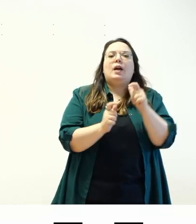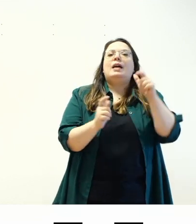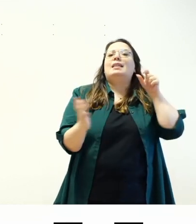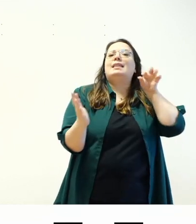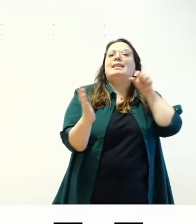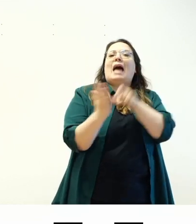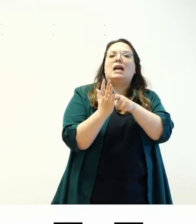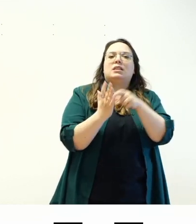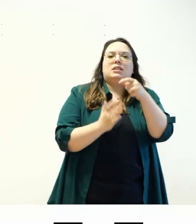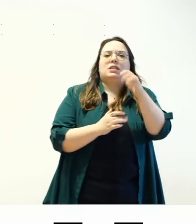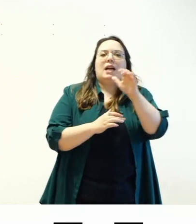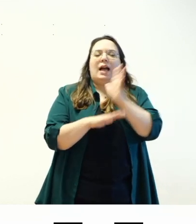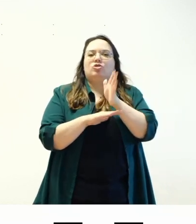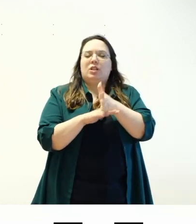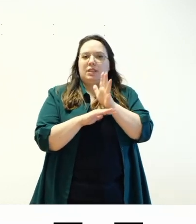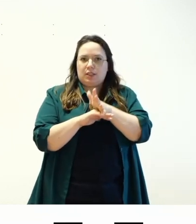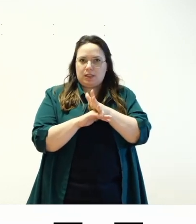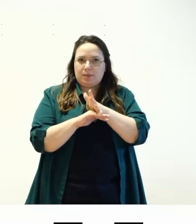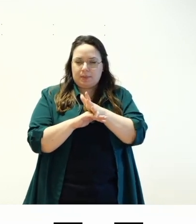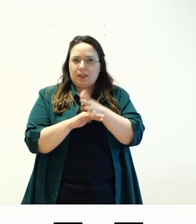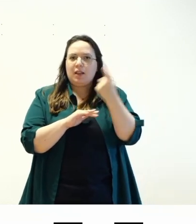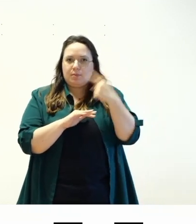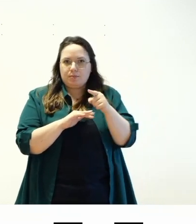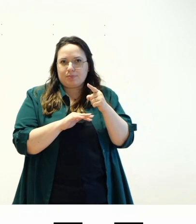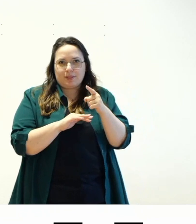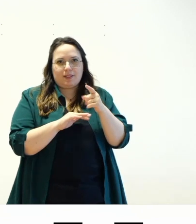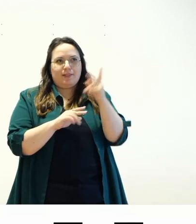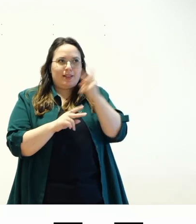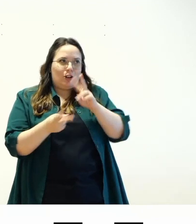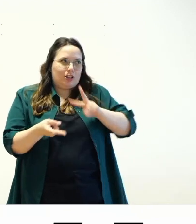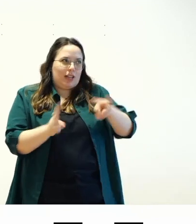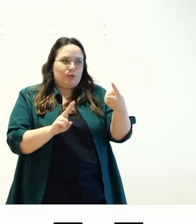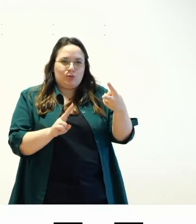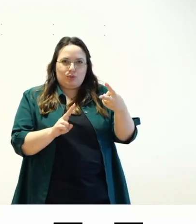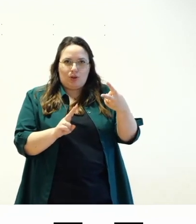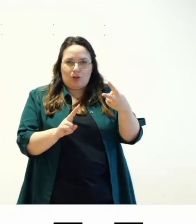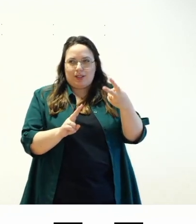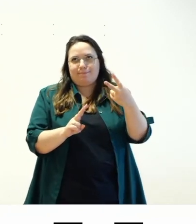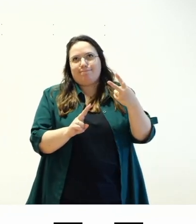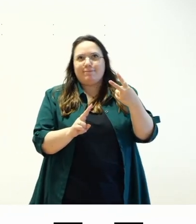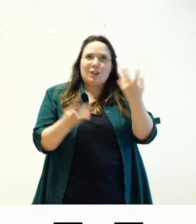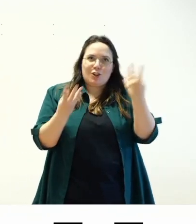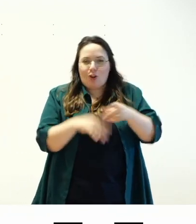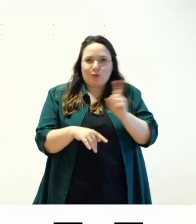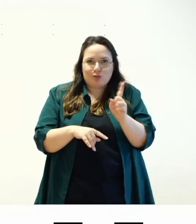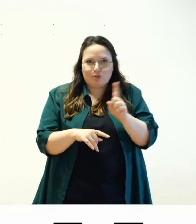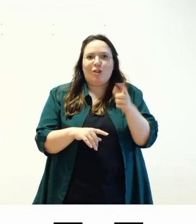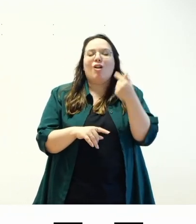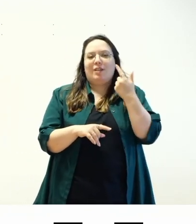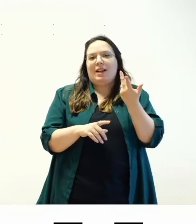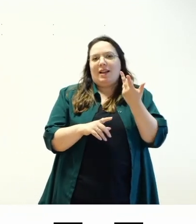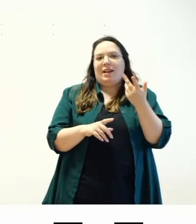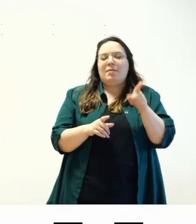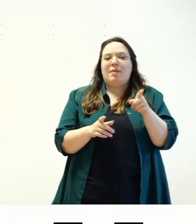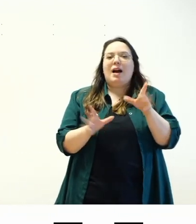accessibile e qui è una traduzione che non è particolarmente felice magari proponiamo di sostituirla tanto le traduzioni tanto è tutto gestito a livello di